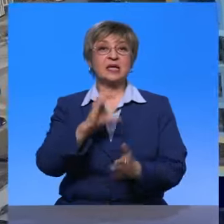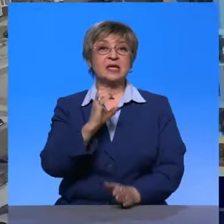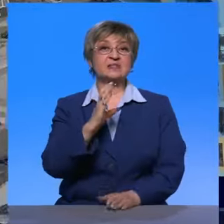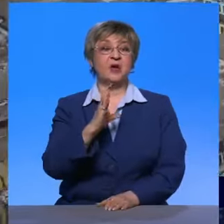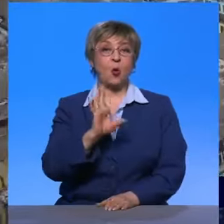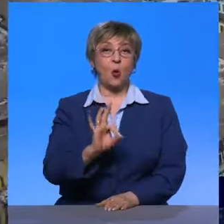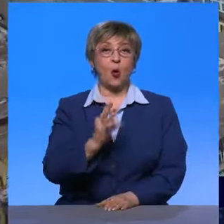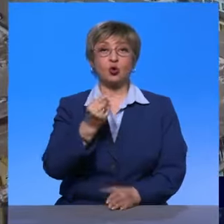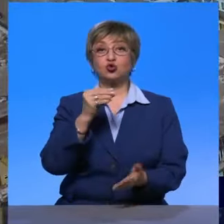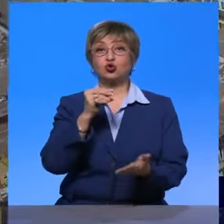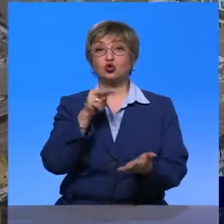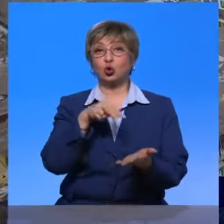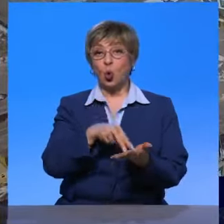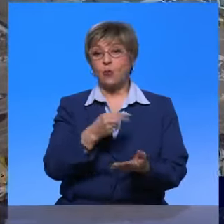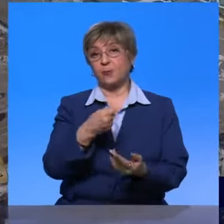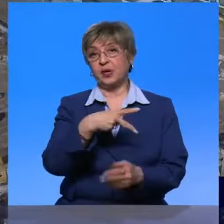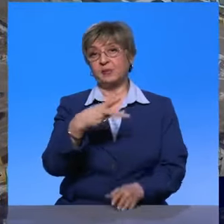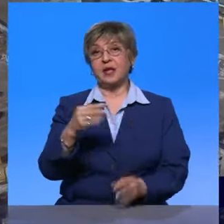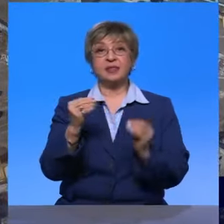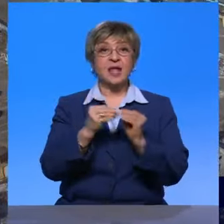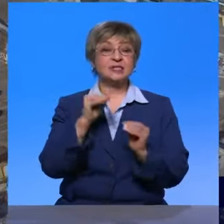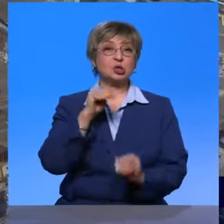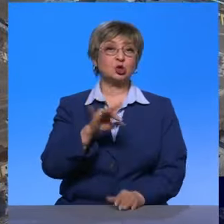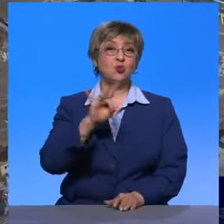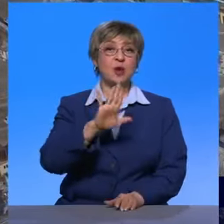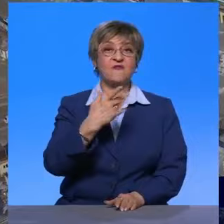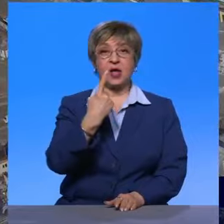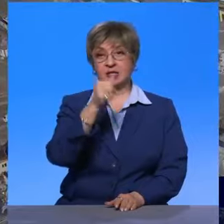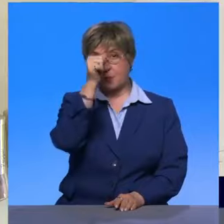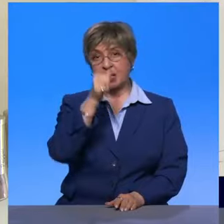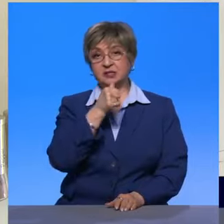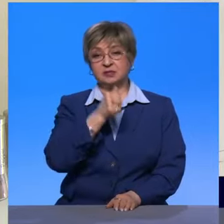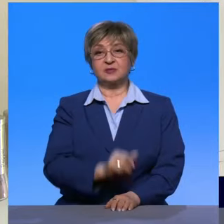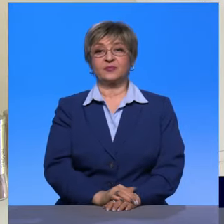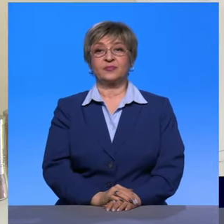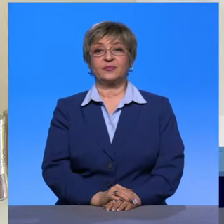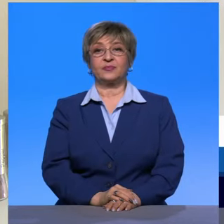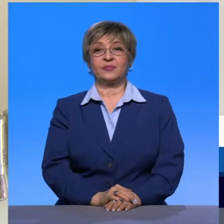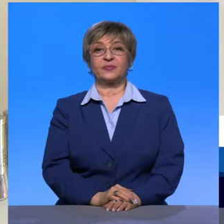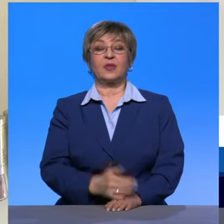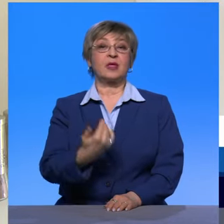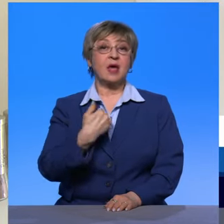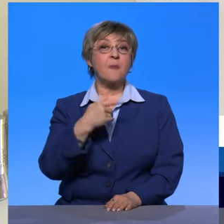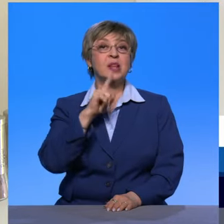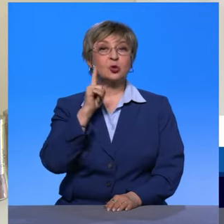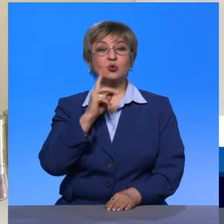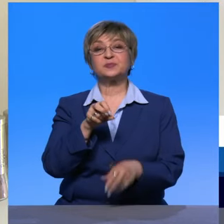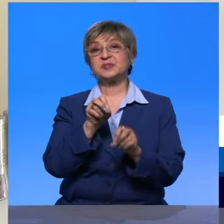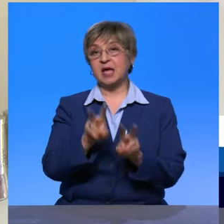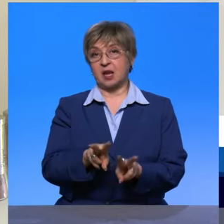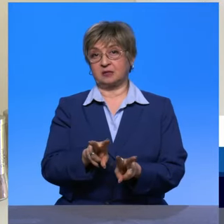Стоимость аренды в этом доме приблизительно 10 тысяч рублей в месяц. Я подходила под категорию молодой специалист,